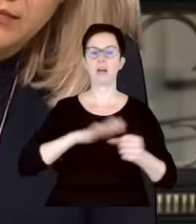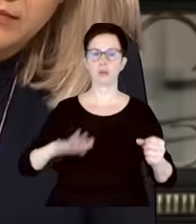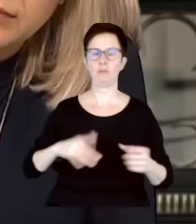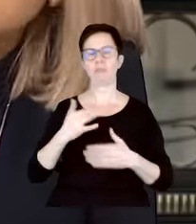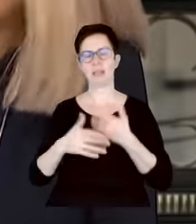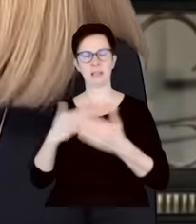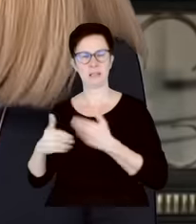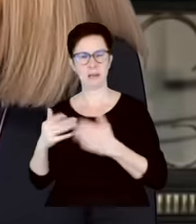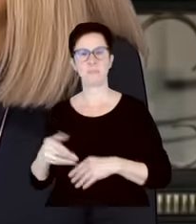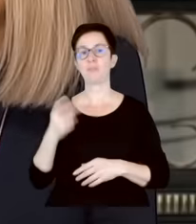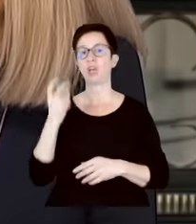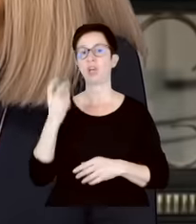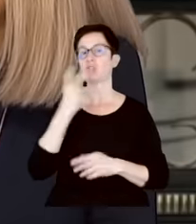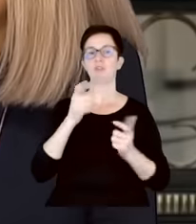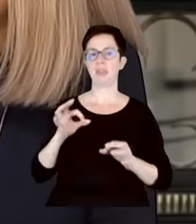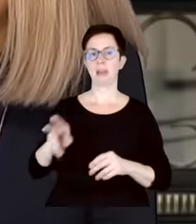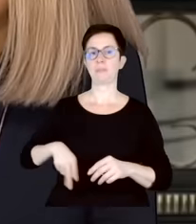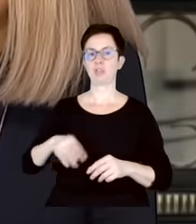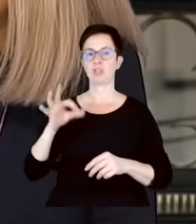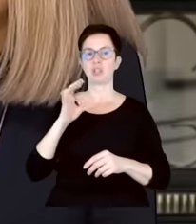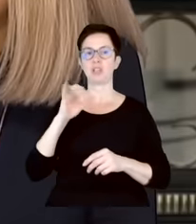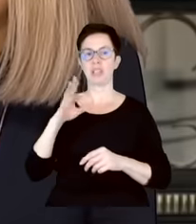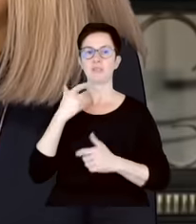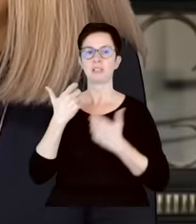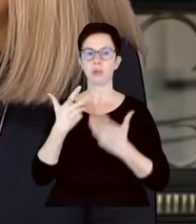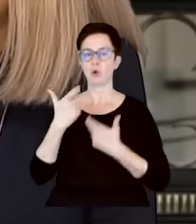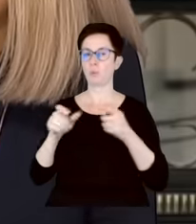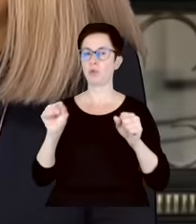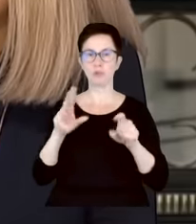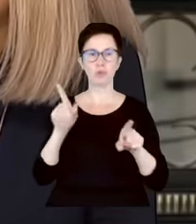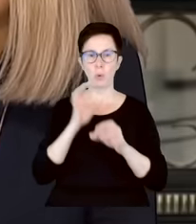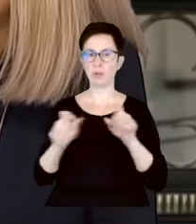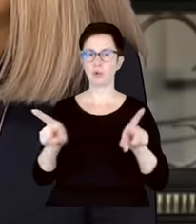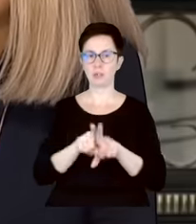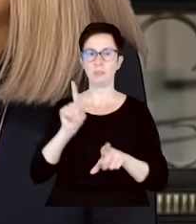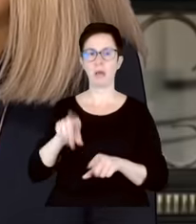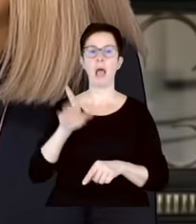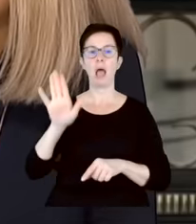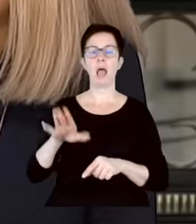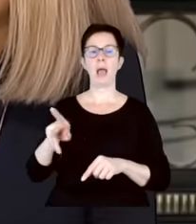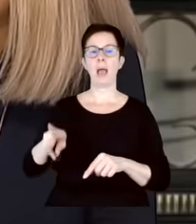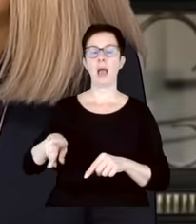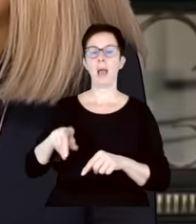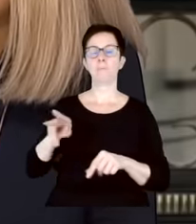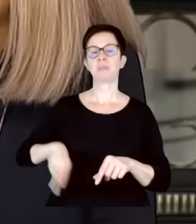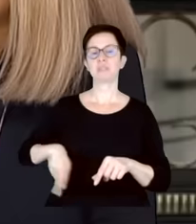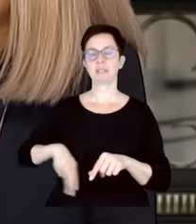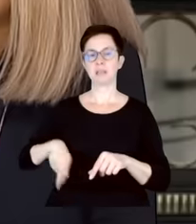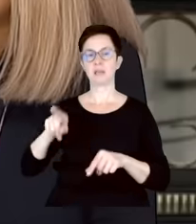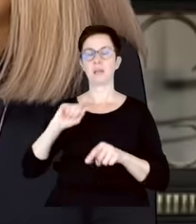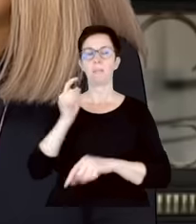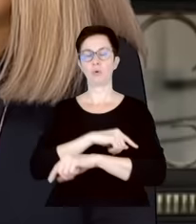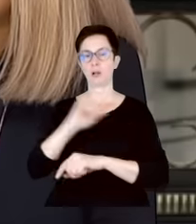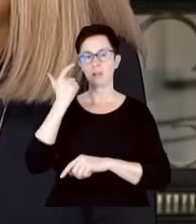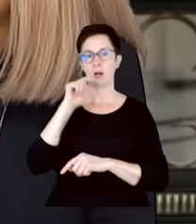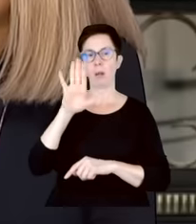teraz minister Sienkiewicz próbował zrobić dokładnie to samo. A Adam Bodnar, będący ministrem sprawiedliwości, jednocześnie prokuratorem generalnym, nie